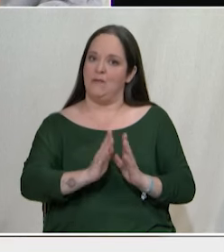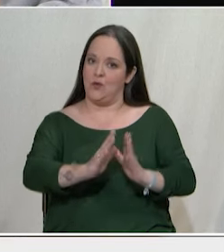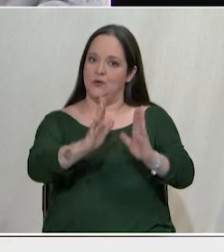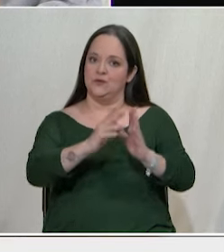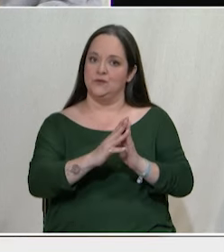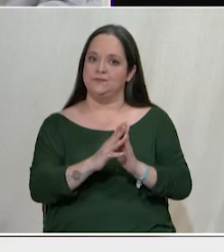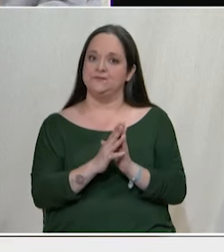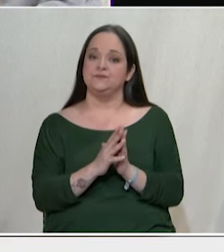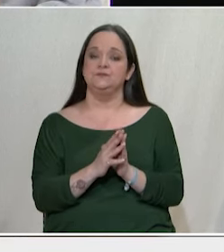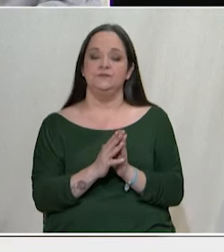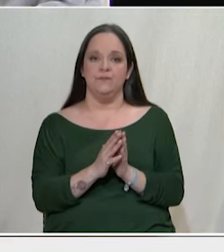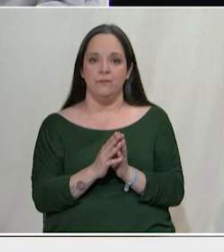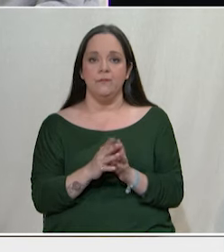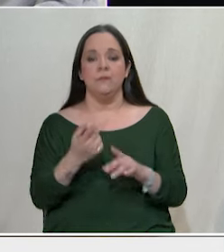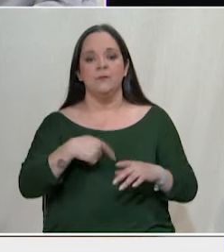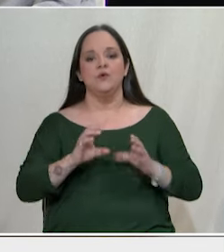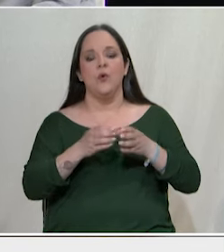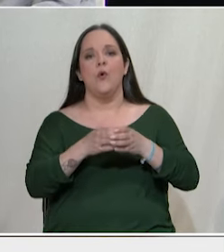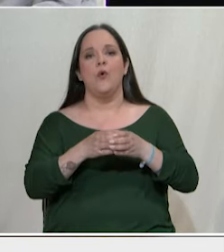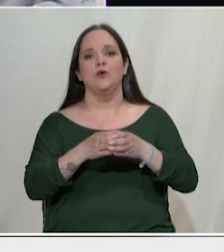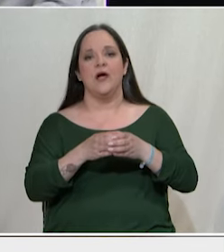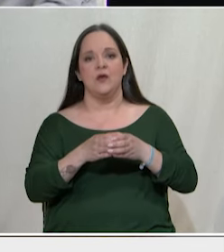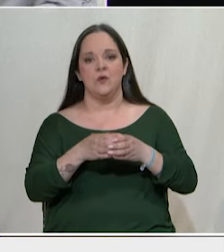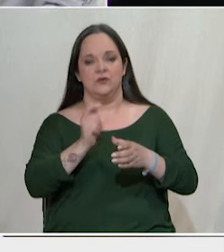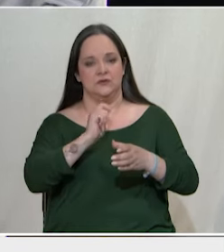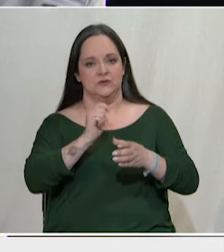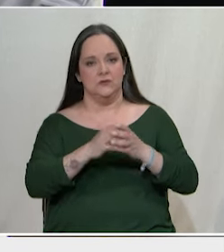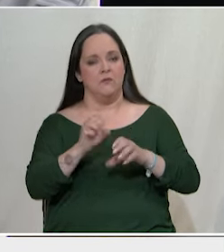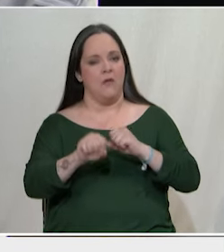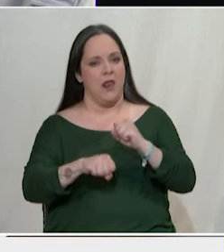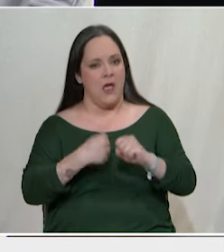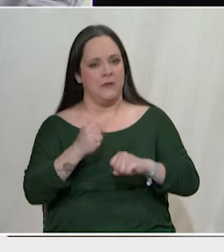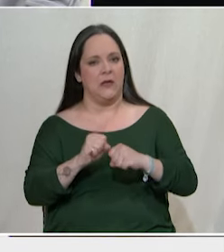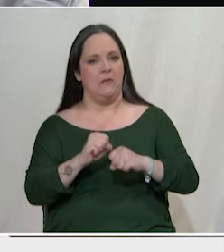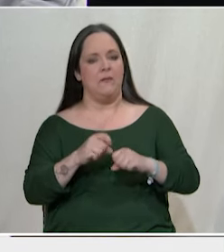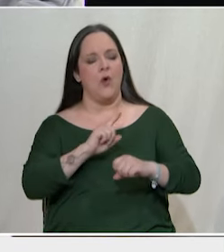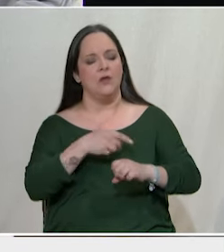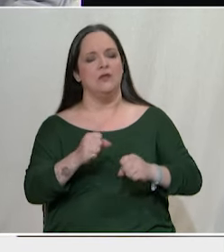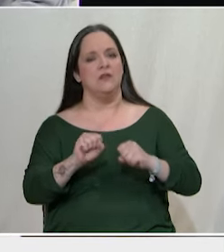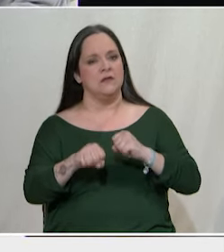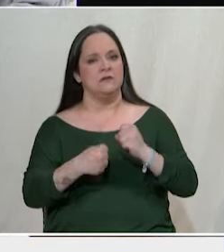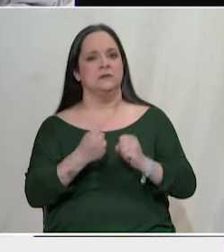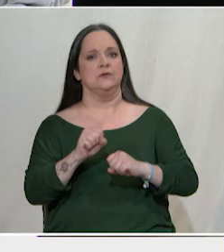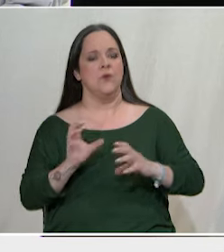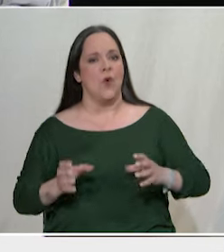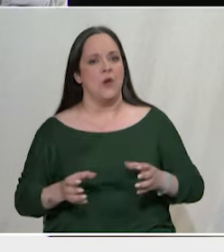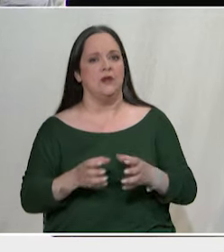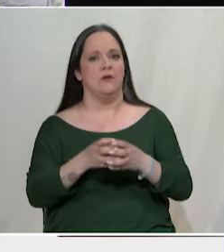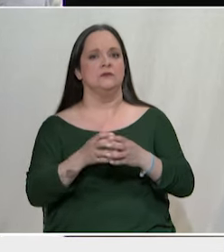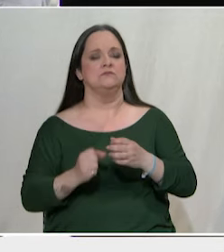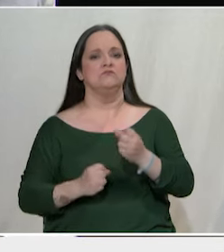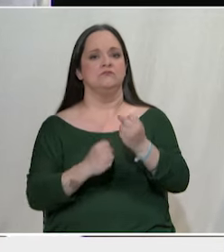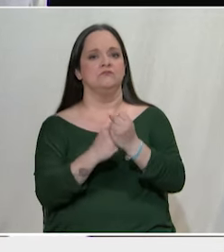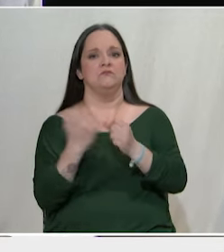Είμαστε από τις οργανώσεις που παλέψανε με όλες μας τις δυνάμεις για να ενισχύσουμε το